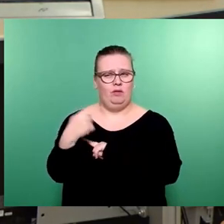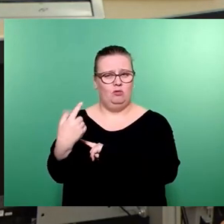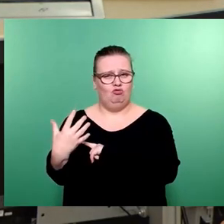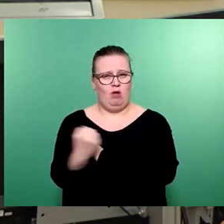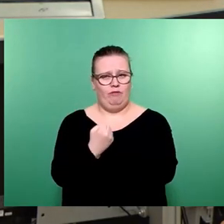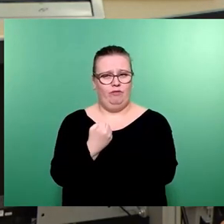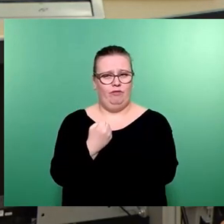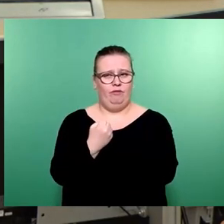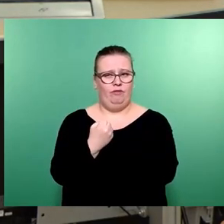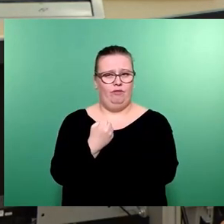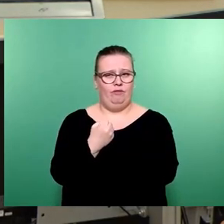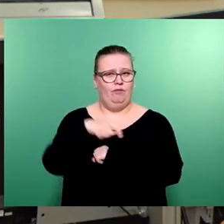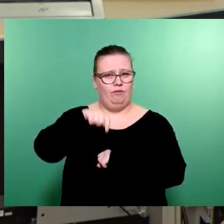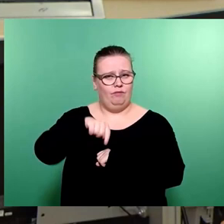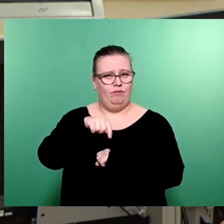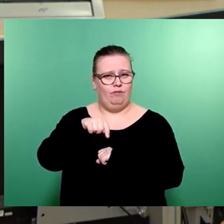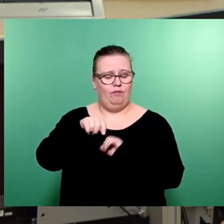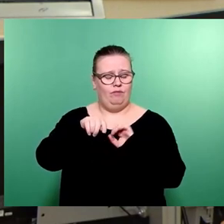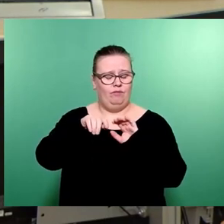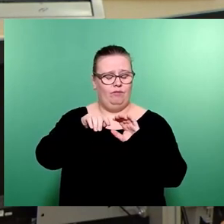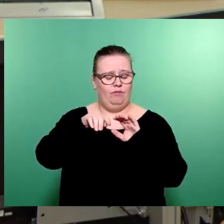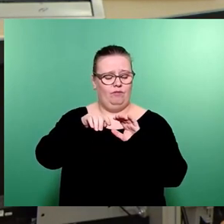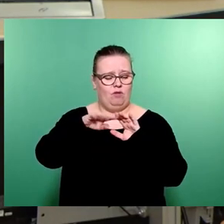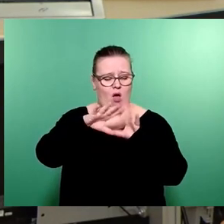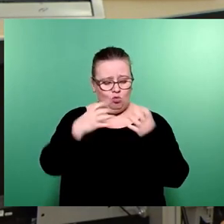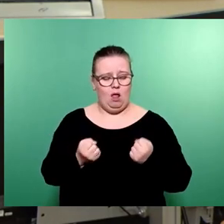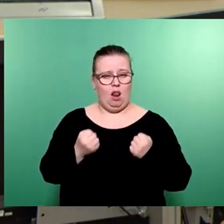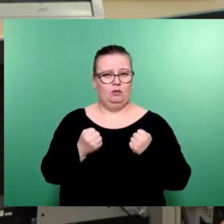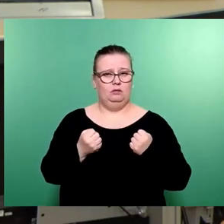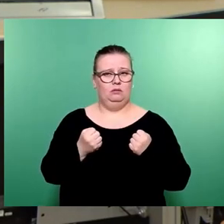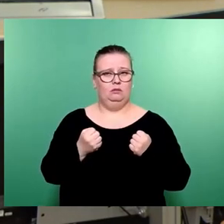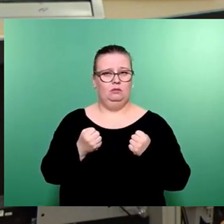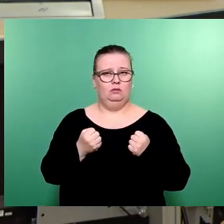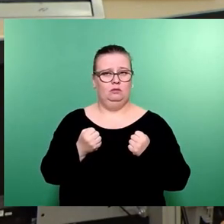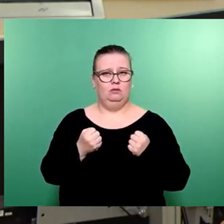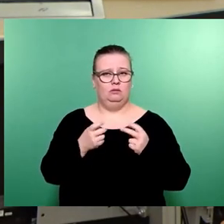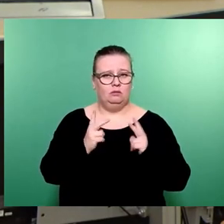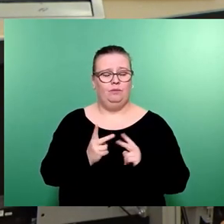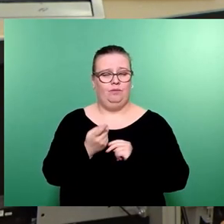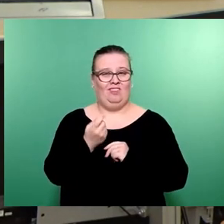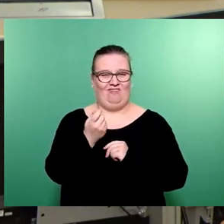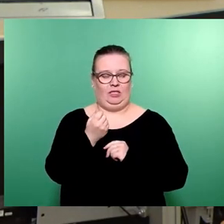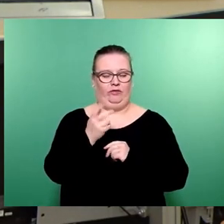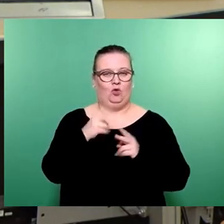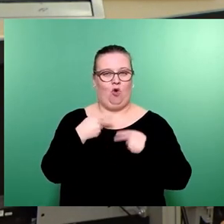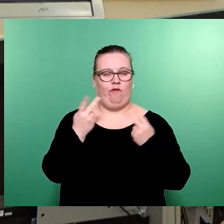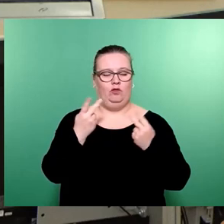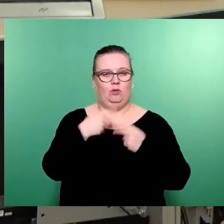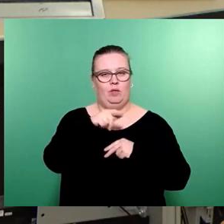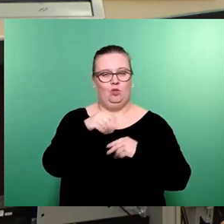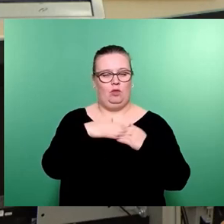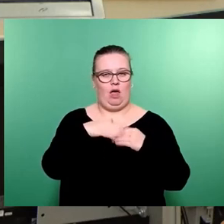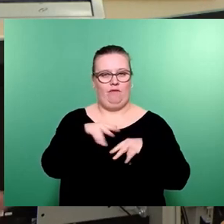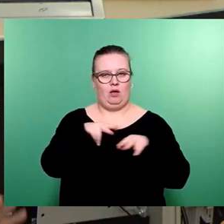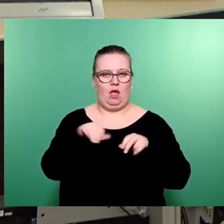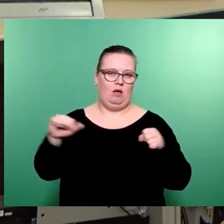Herzstück dieses Haushaltes, nämlich die Finanzierung des ÖPNV kaputt zu machen, natürlich